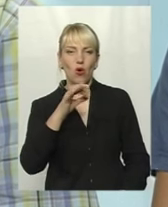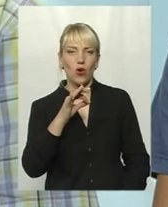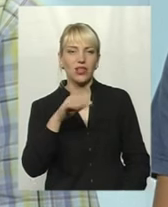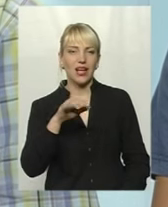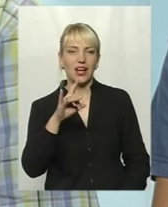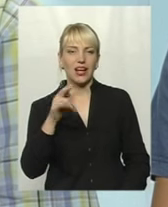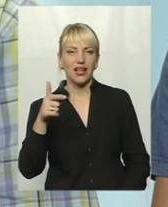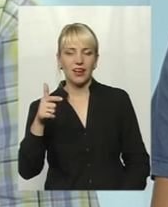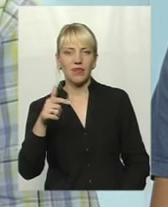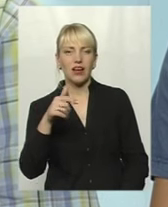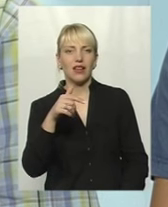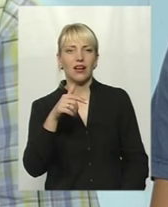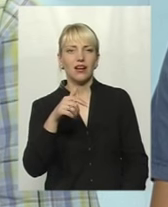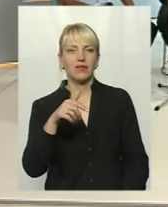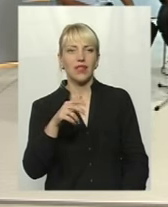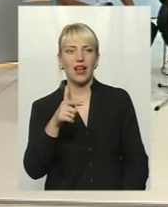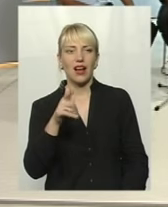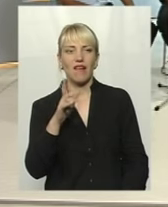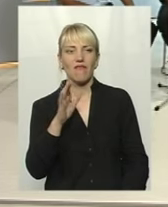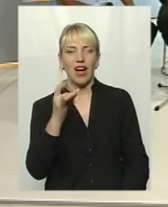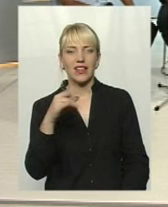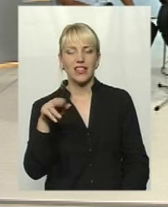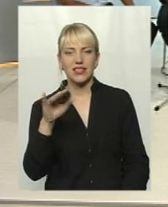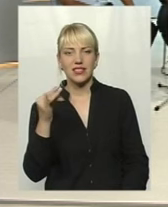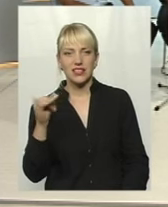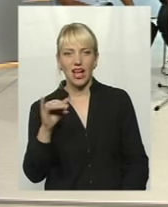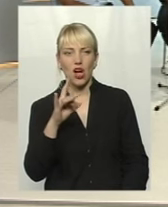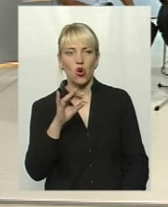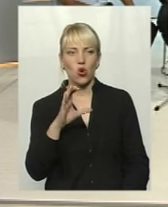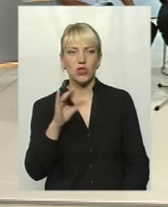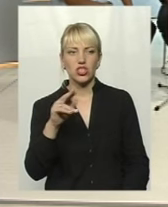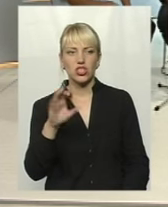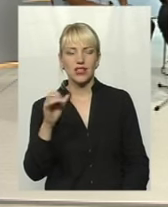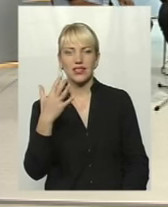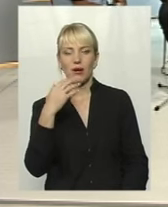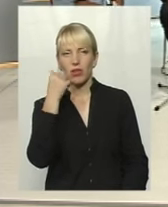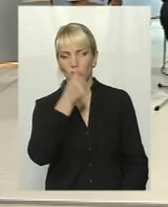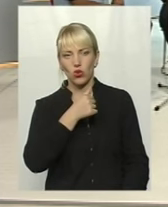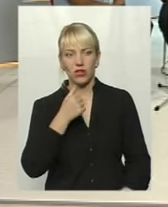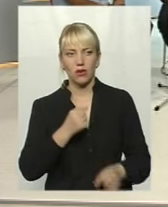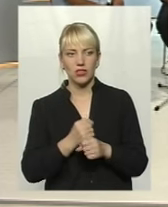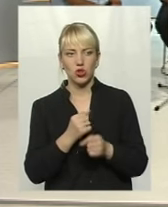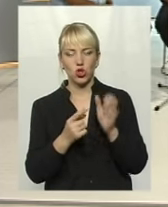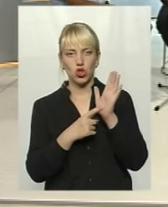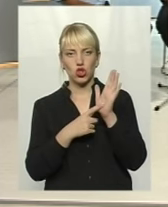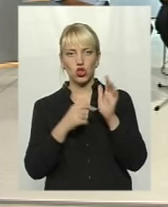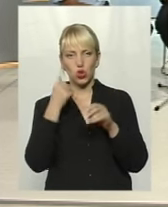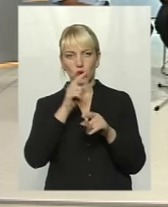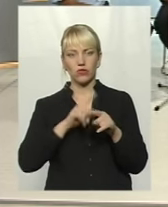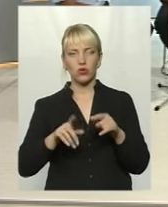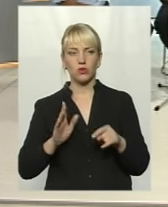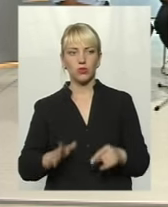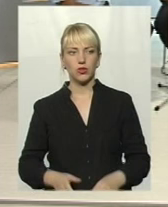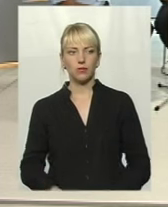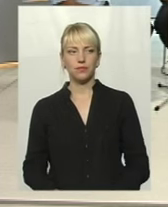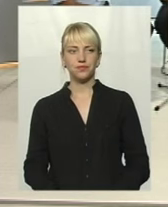Росошанської. А скільки років працюєте? Він другий срок пішов. Другий срок пішов. Шостий рік пішов. Шостий